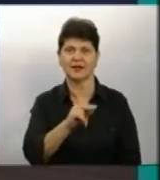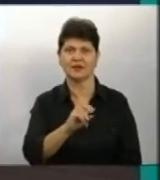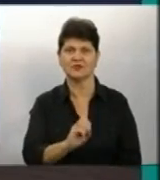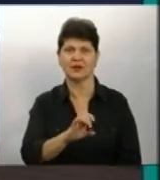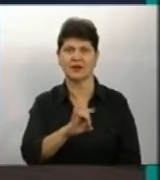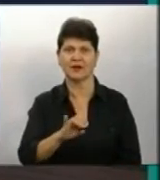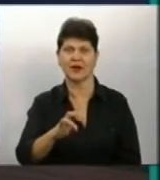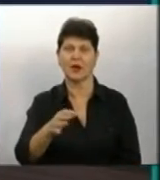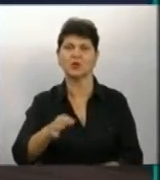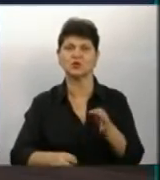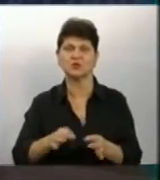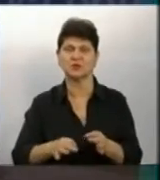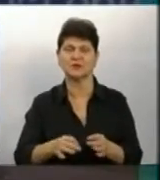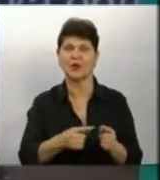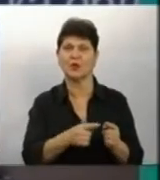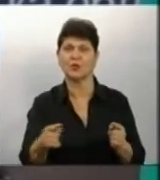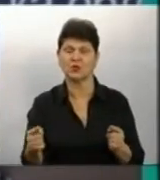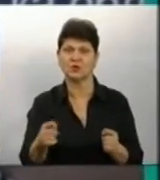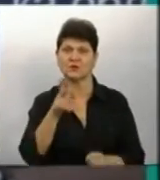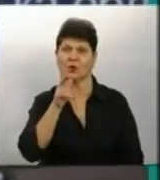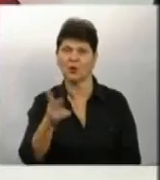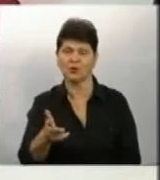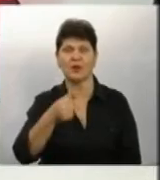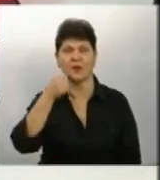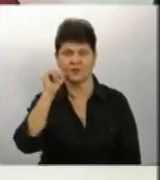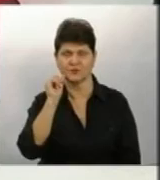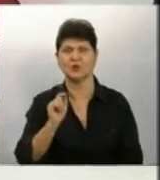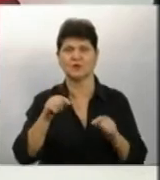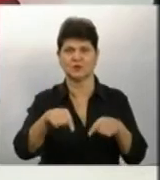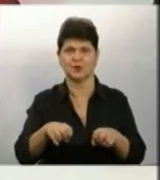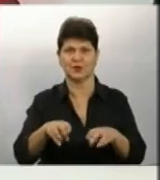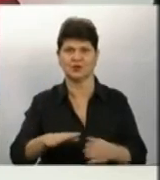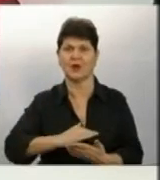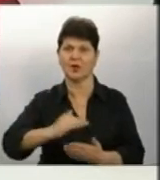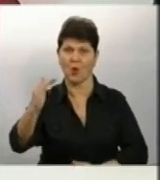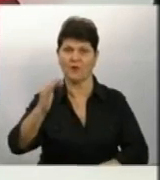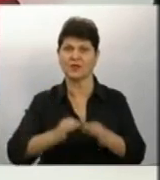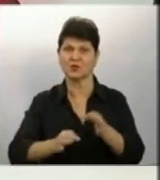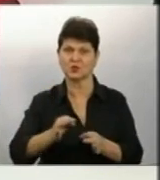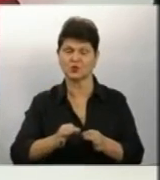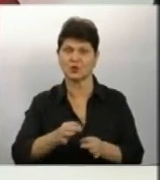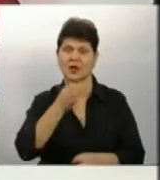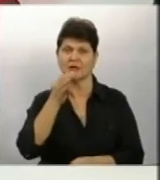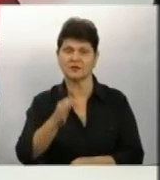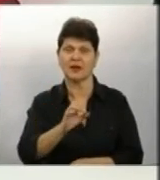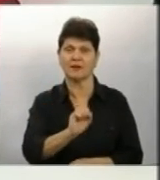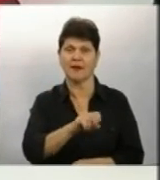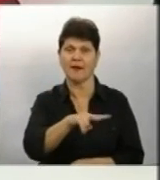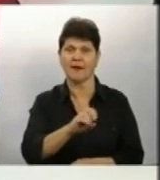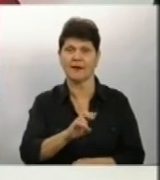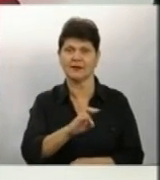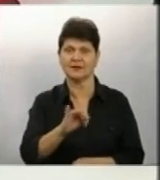Судився Алєксєєв впродовж останніх трьох років Вчора в дії вступило рішення Верховного суду Там сказано, Алєксєєва звільнили